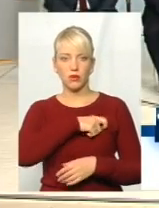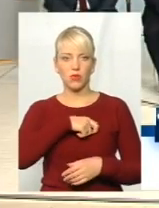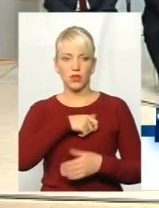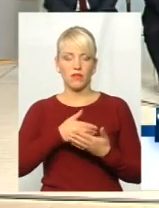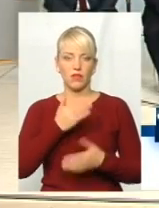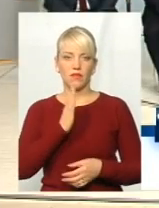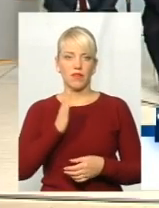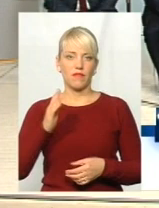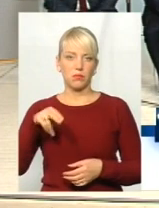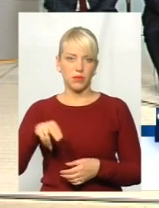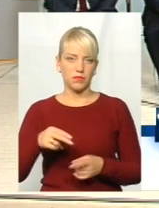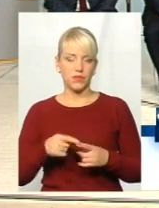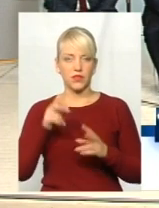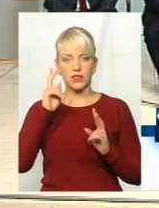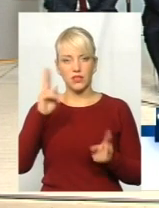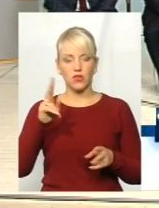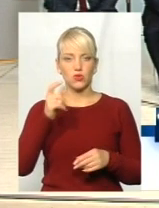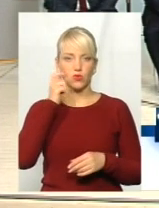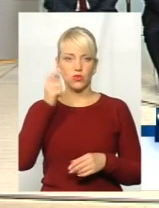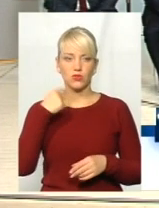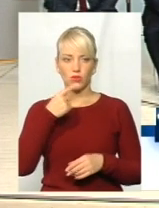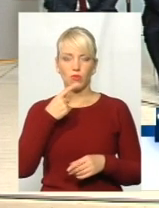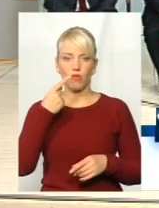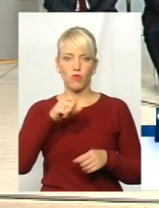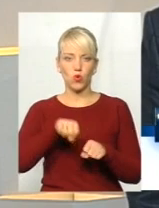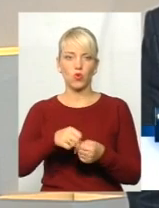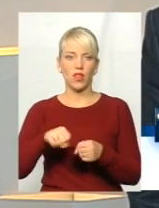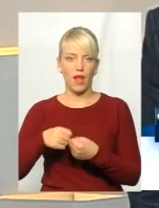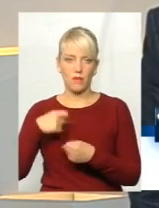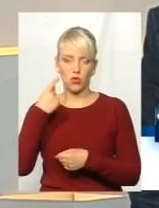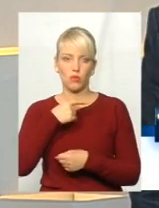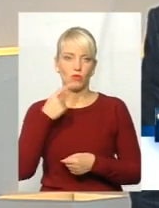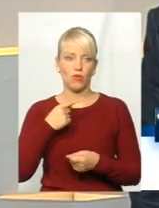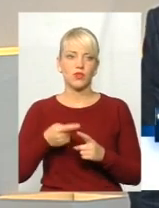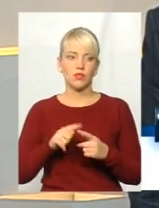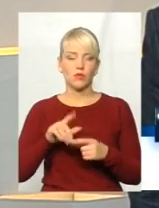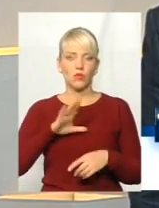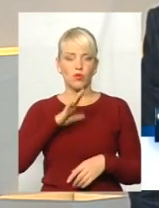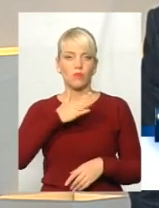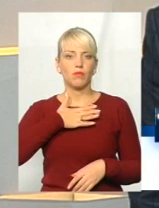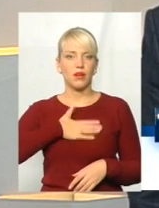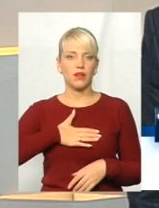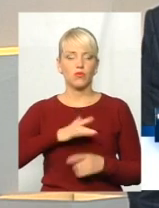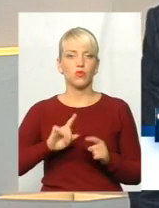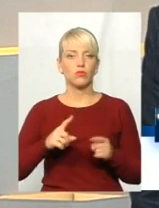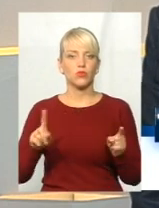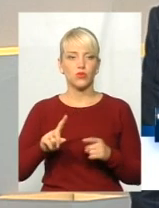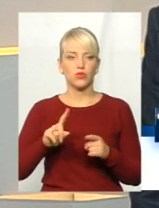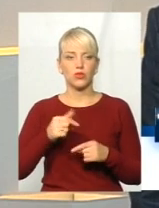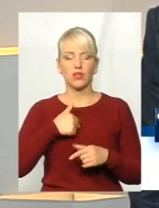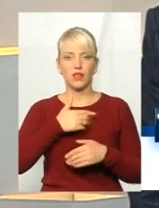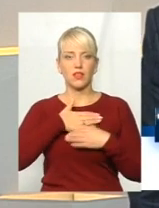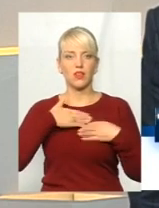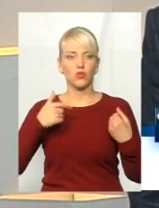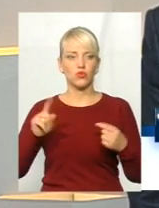ББП, навіть не знаючи українською мовою, говорячи ламаною. І це було дуже приємно, бо ми... Я не хочу, щоб